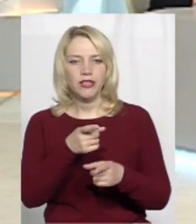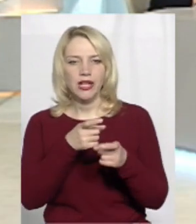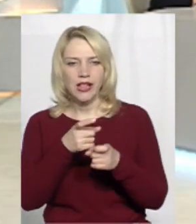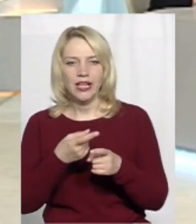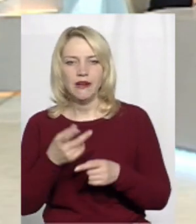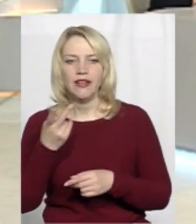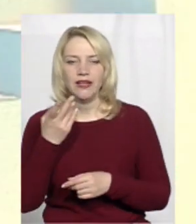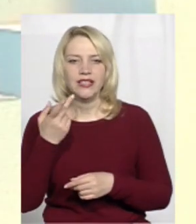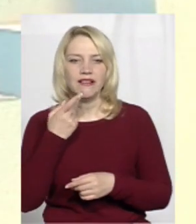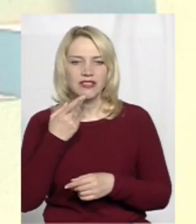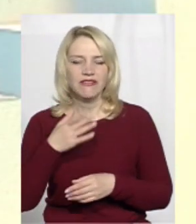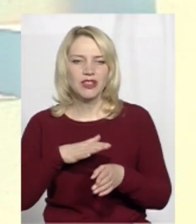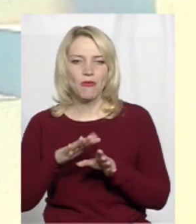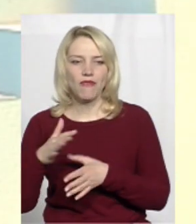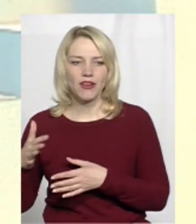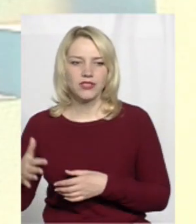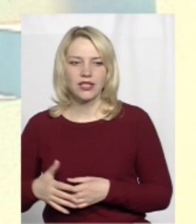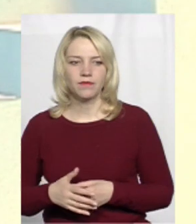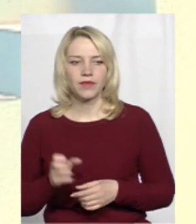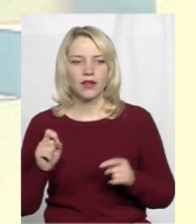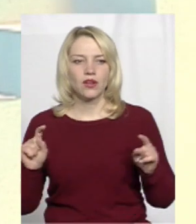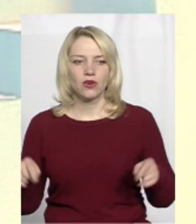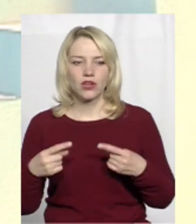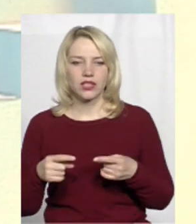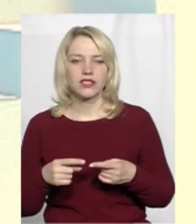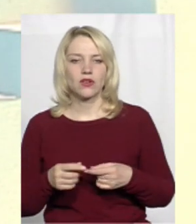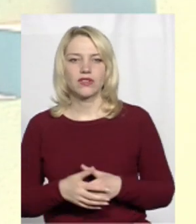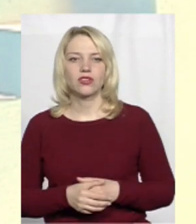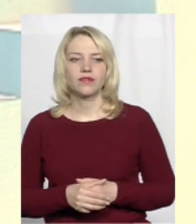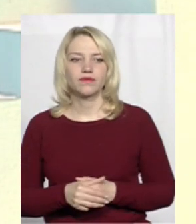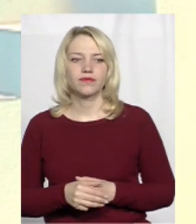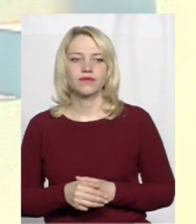який завжди відбувається організовано, динамічно.